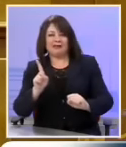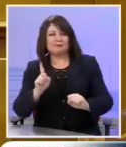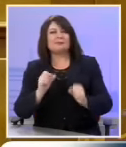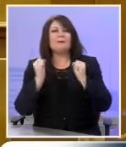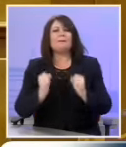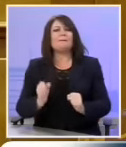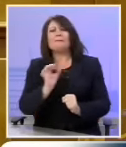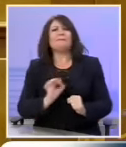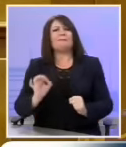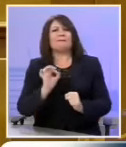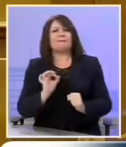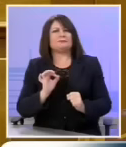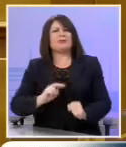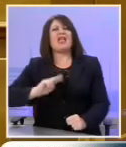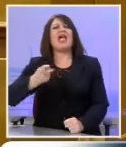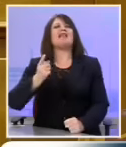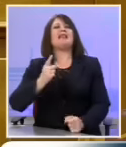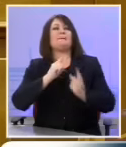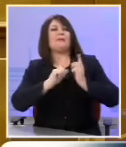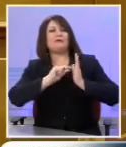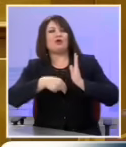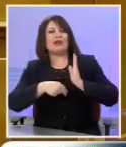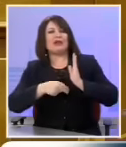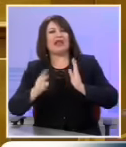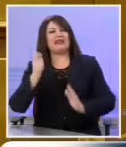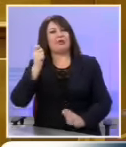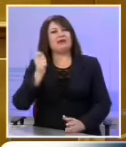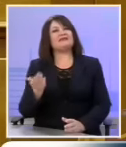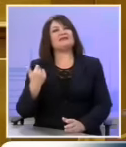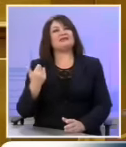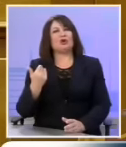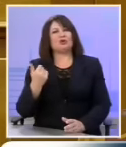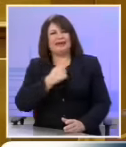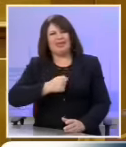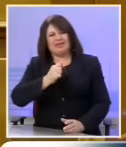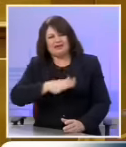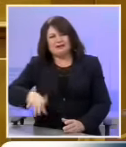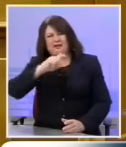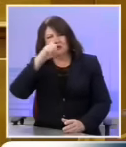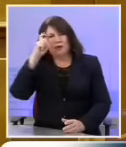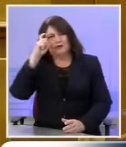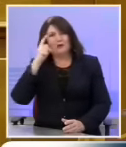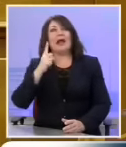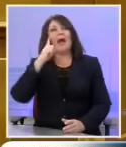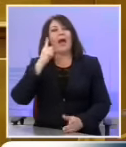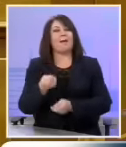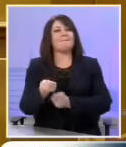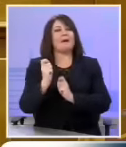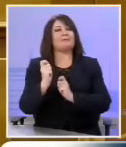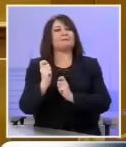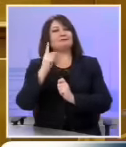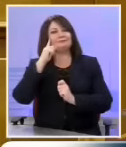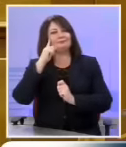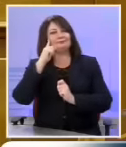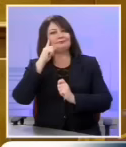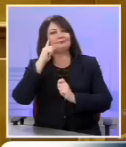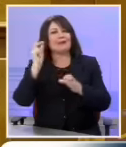αντιμνημονιακή αντιπολίτευση που βρήκε το κύμα της δυστυχίας και της δυσκολίας του ελληνικού λαού για να αλλάξει